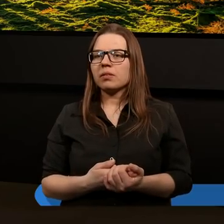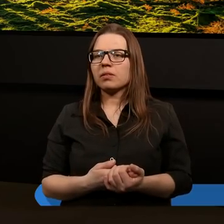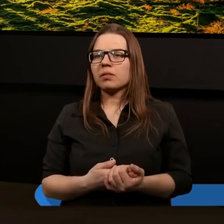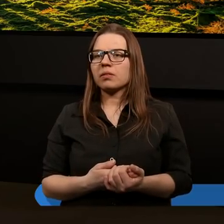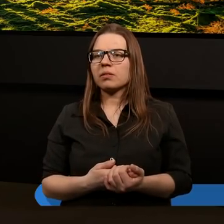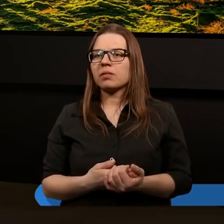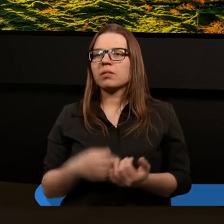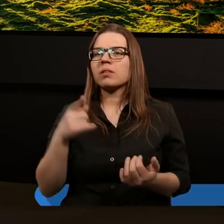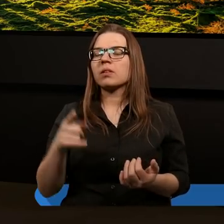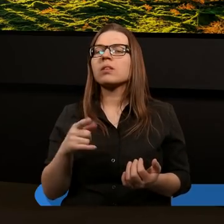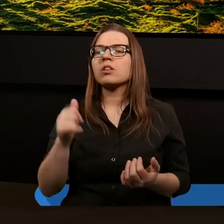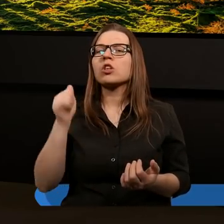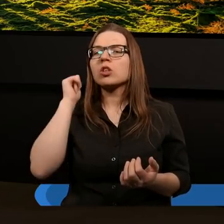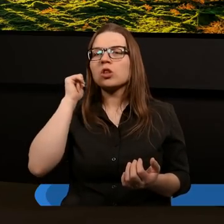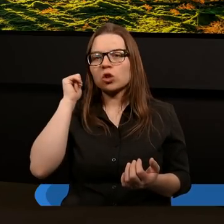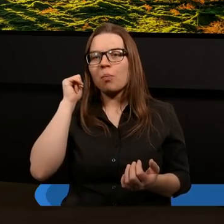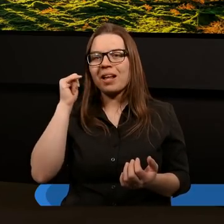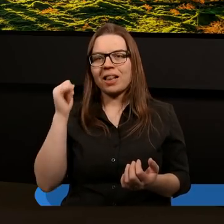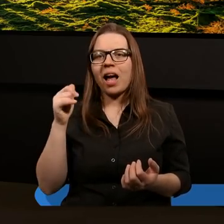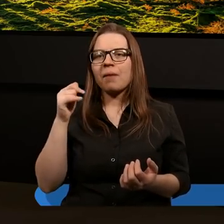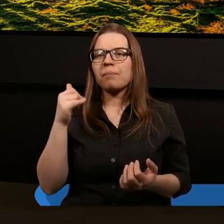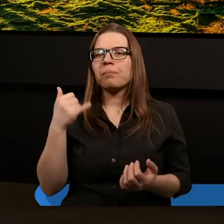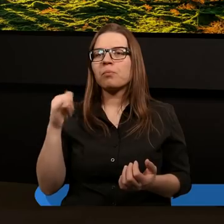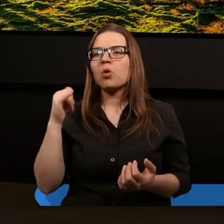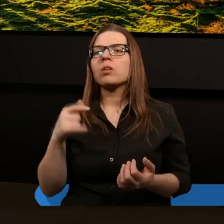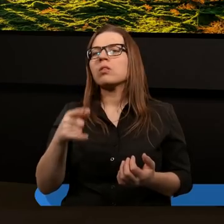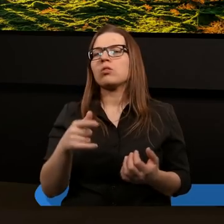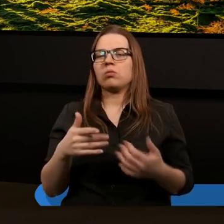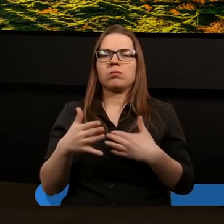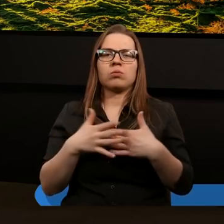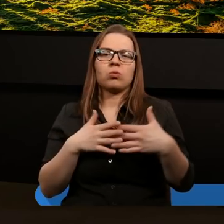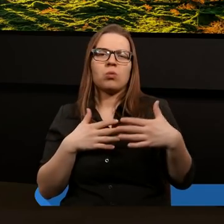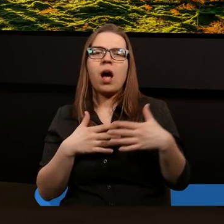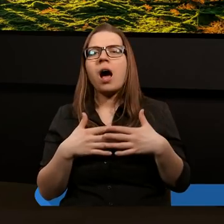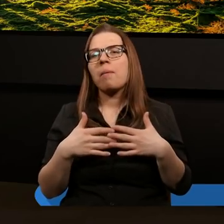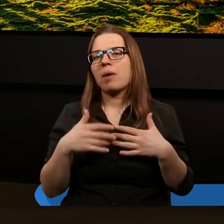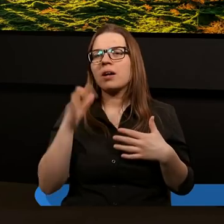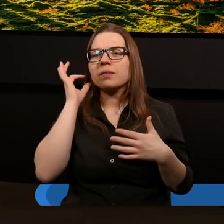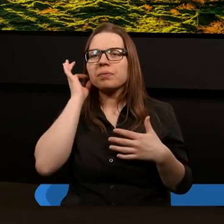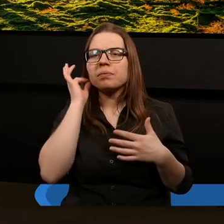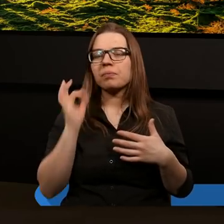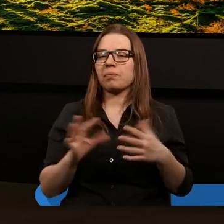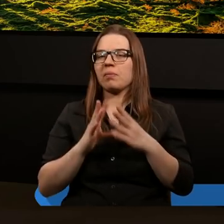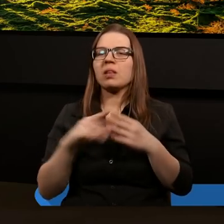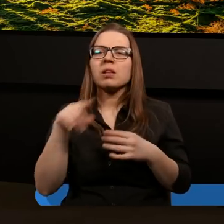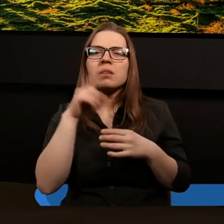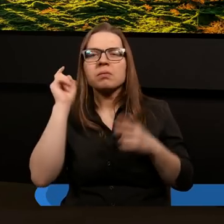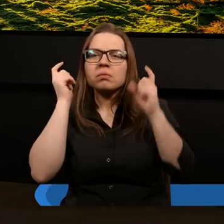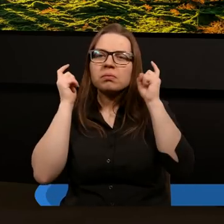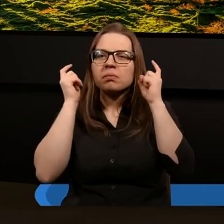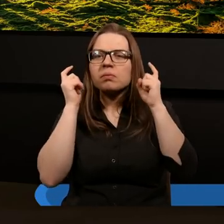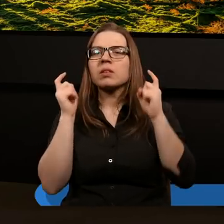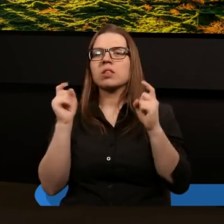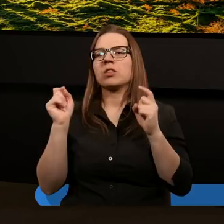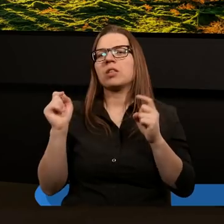A Blandyna? To była taka słabiutka dziewczynka. Wszyscy się martwili, że zdradzi Pana